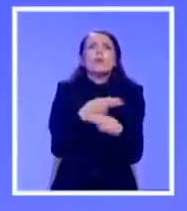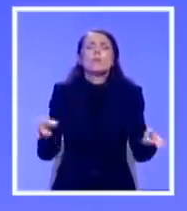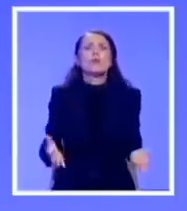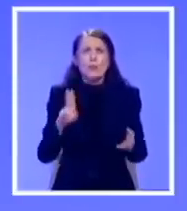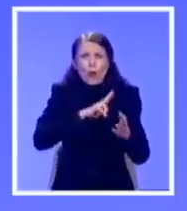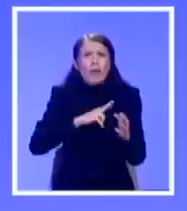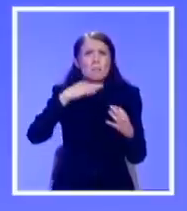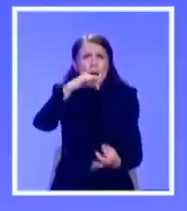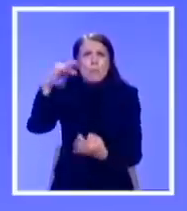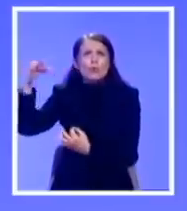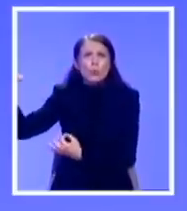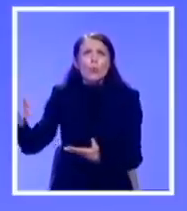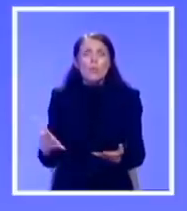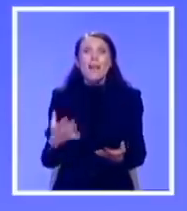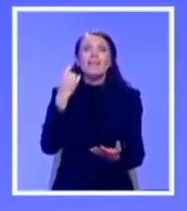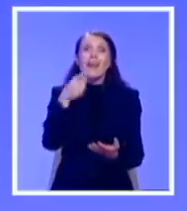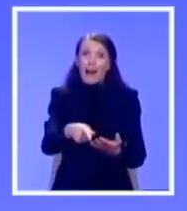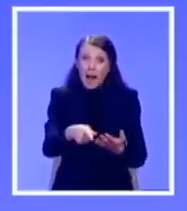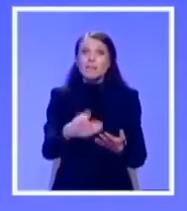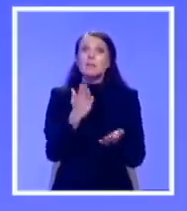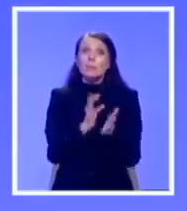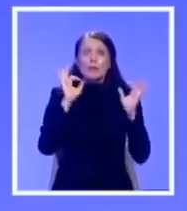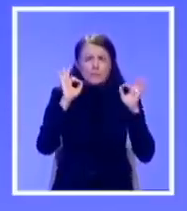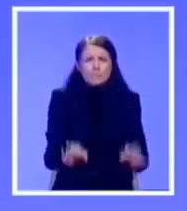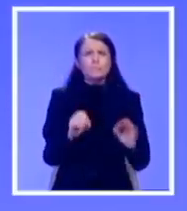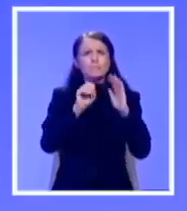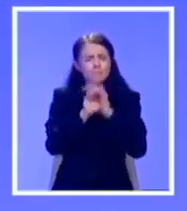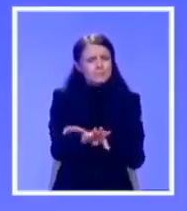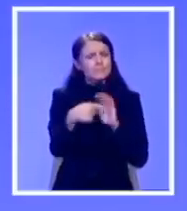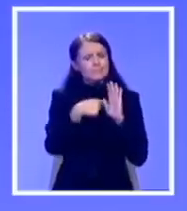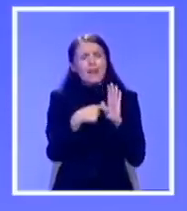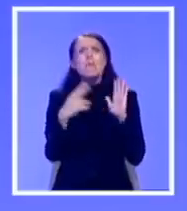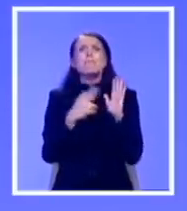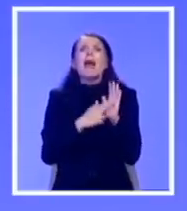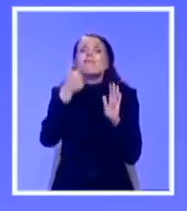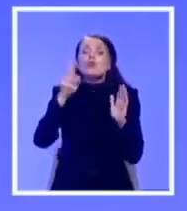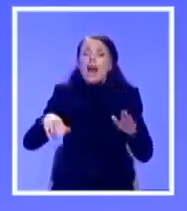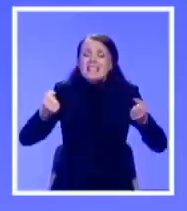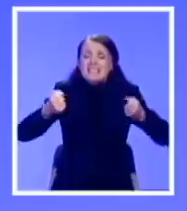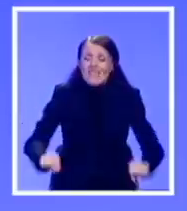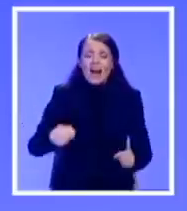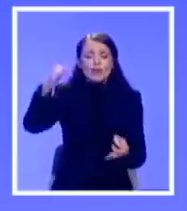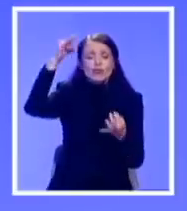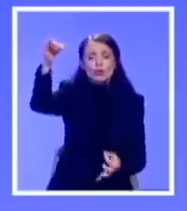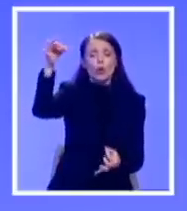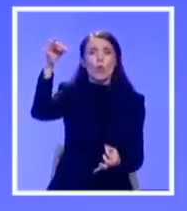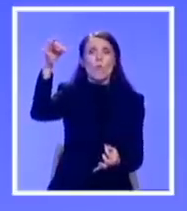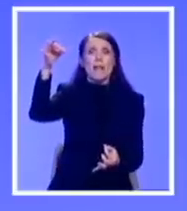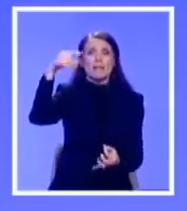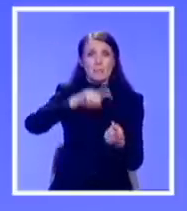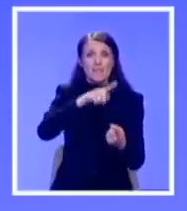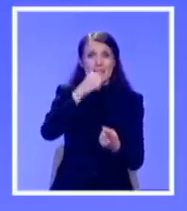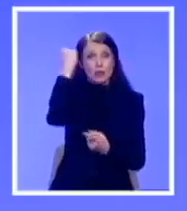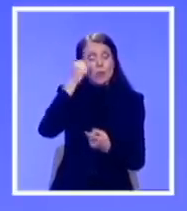sporazova. Tek kada omogućimo punu primjenu samo onih prava koje postoje u tim zvaničnim dokumentima i propisima samo Kosova, a koje se odnose